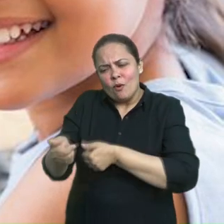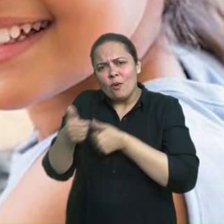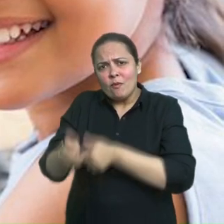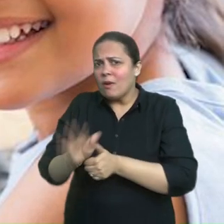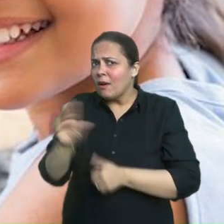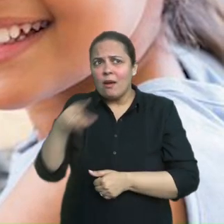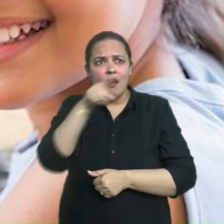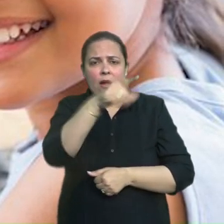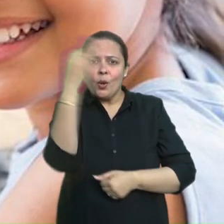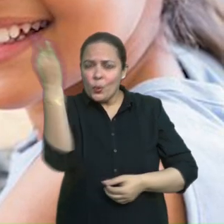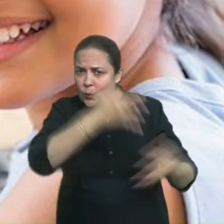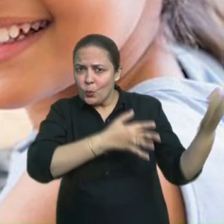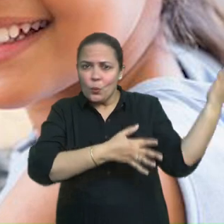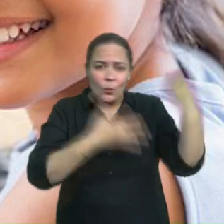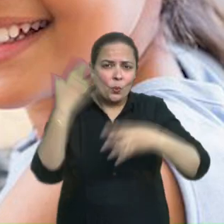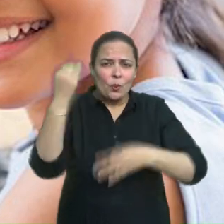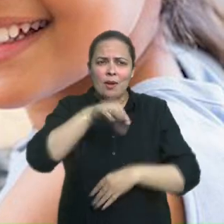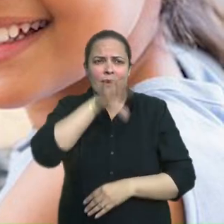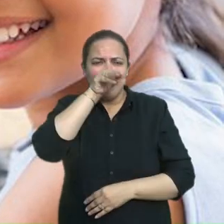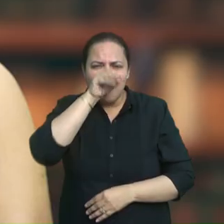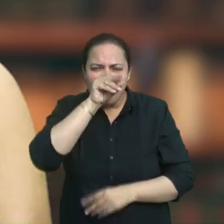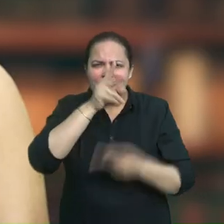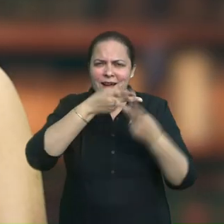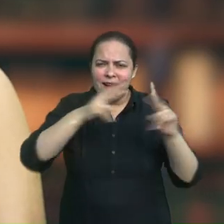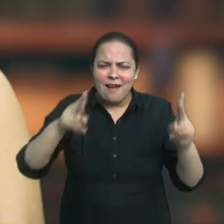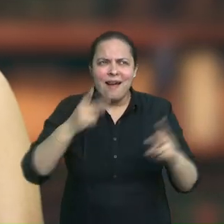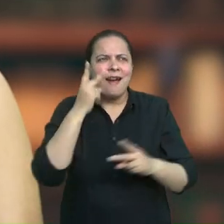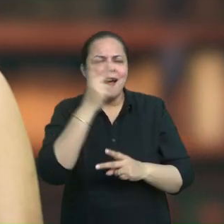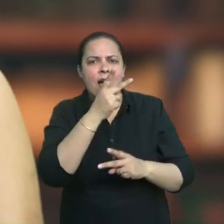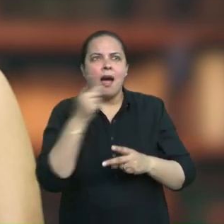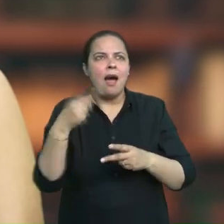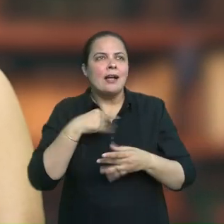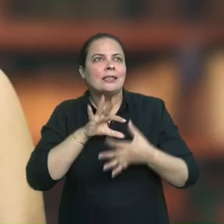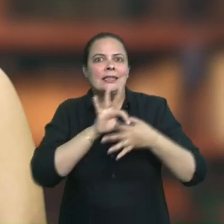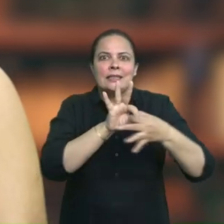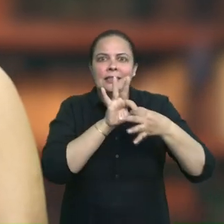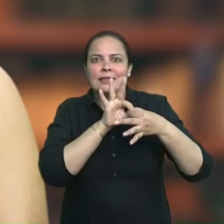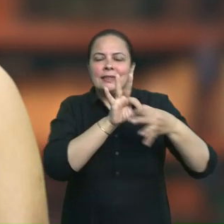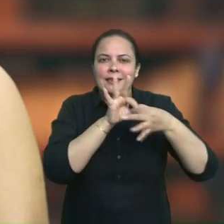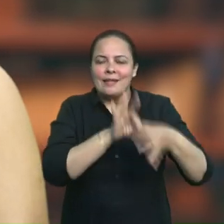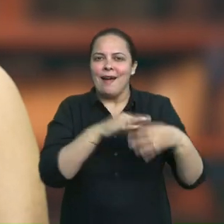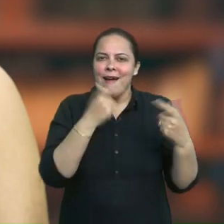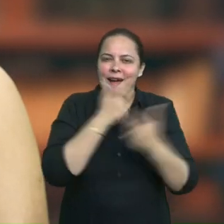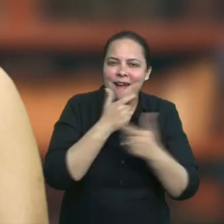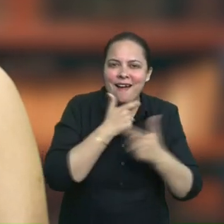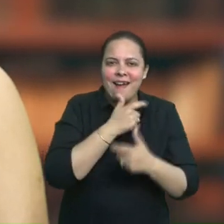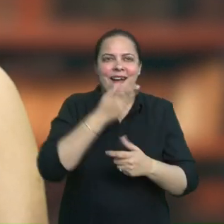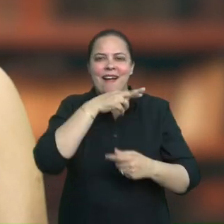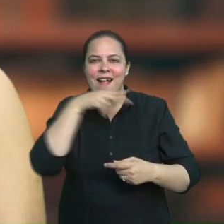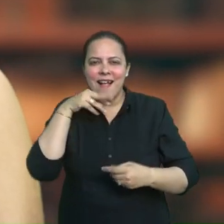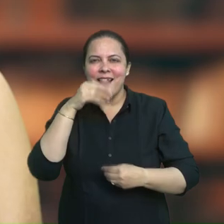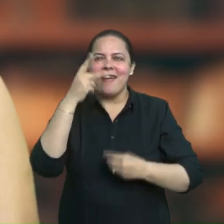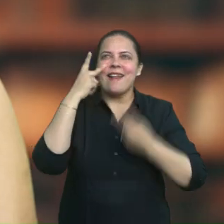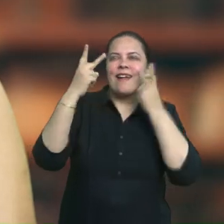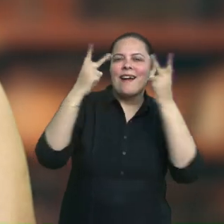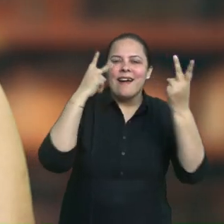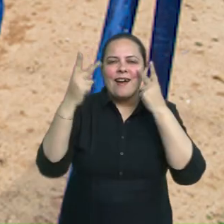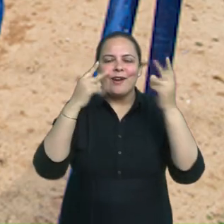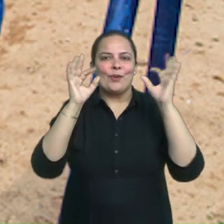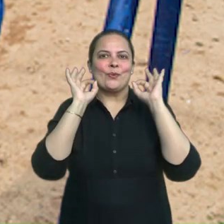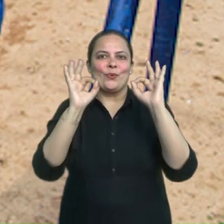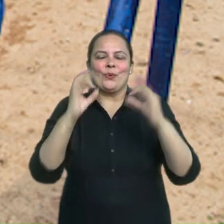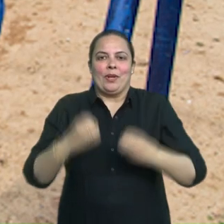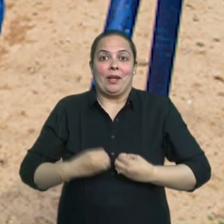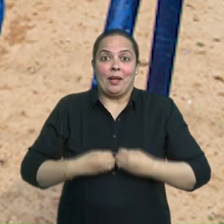पांतरण आसानी से किया जा सकता है ये वीडियो संसाधन, आयू उप्युक्त, आनंददाई